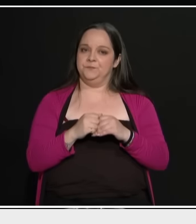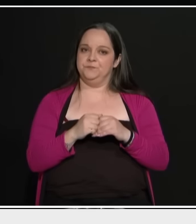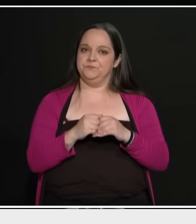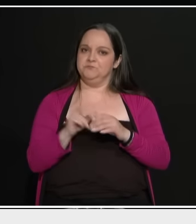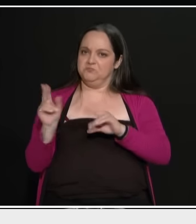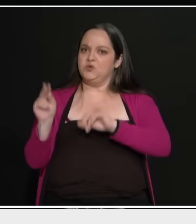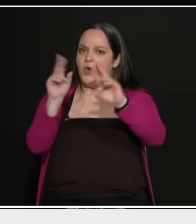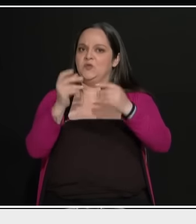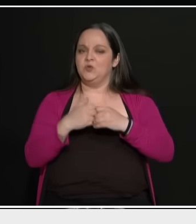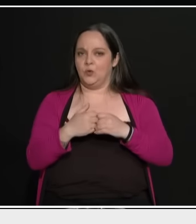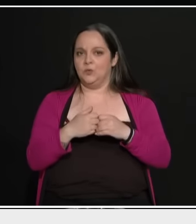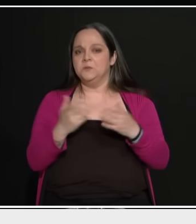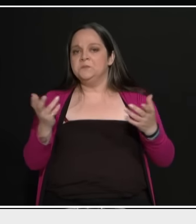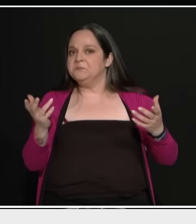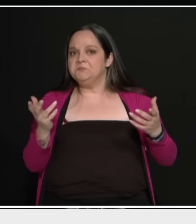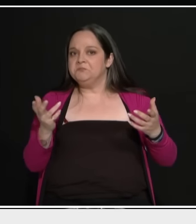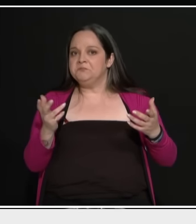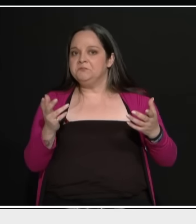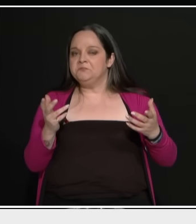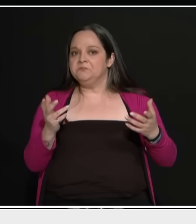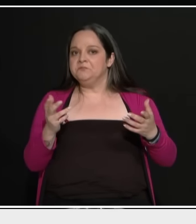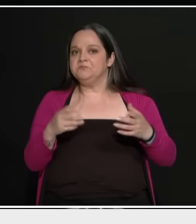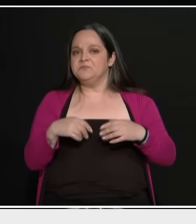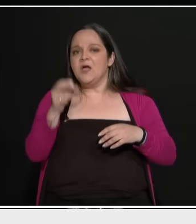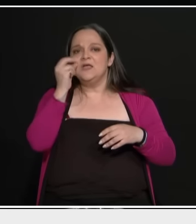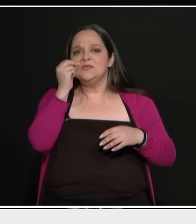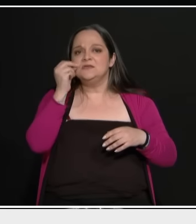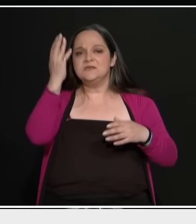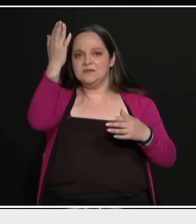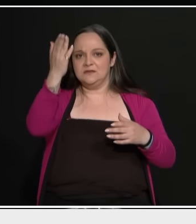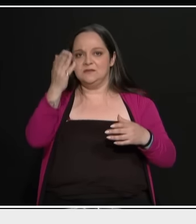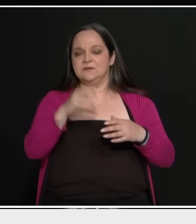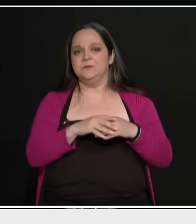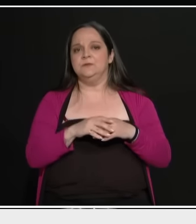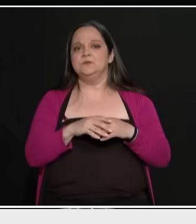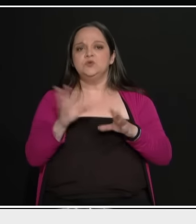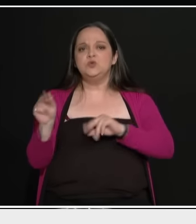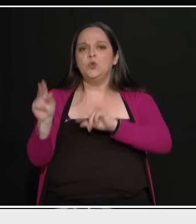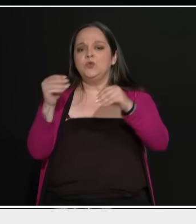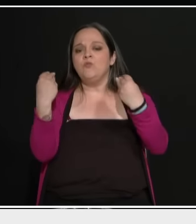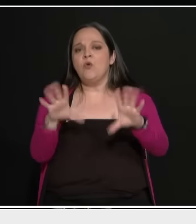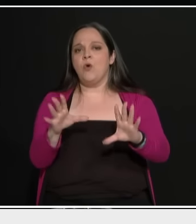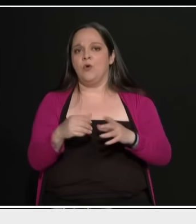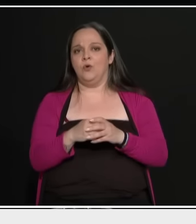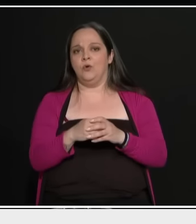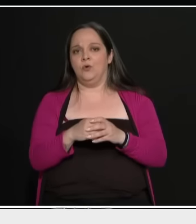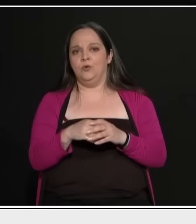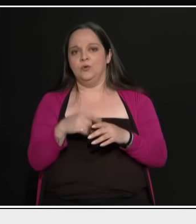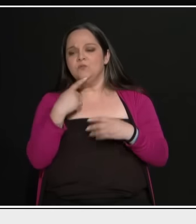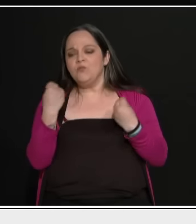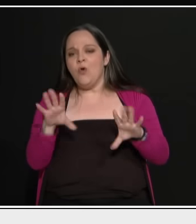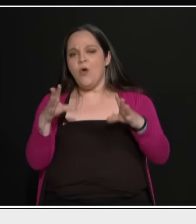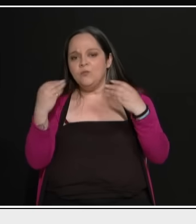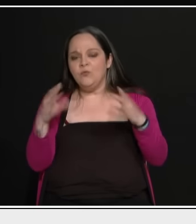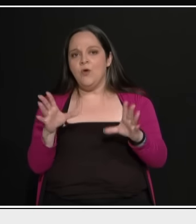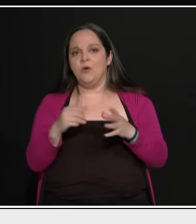Αυτή είναι κανίβαλη. Κανίβαλη είναι και η Σκοπιανή και δεν το λέω με κακία. Μοιάζει, υποτιμητικό τώρα.